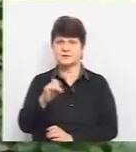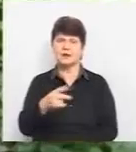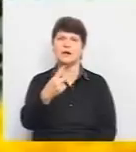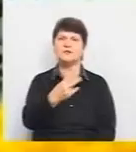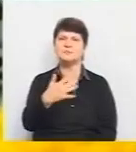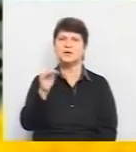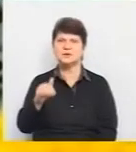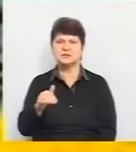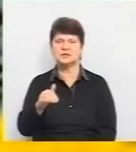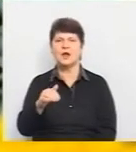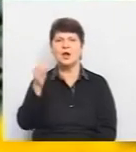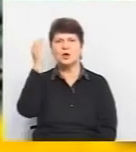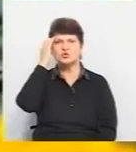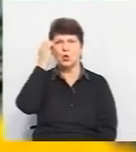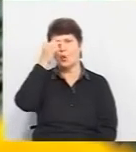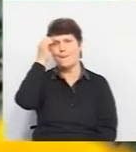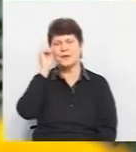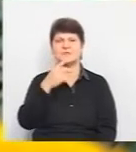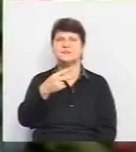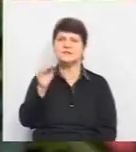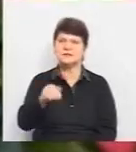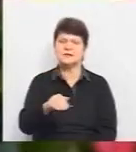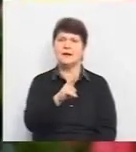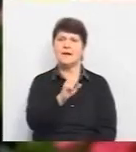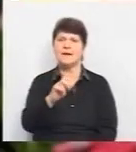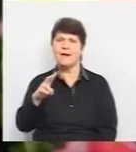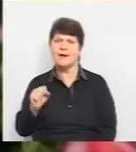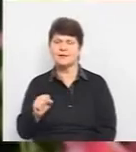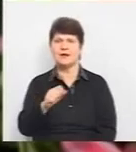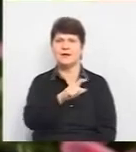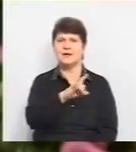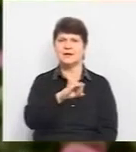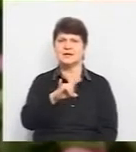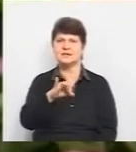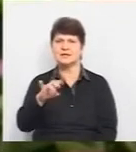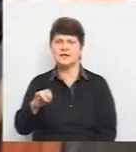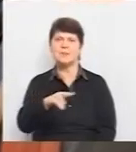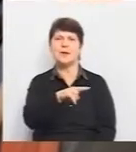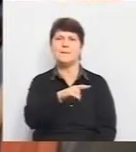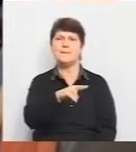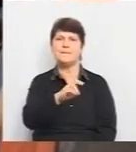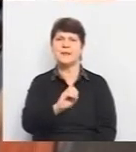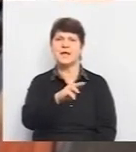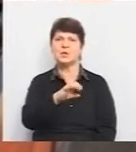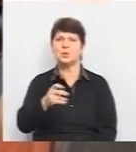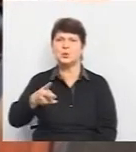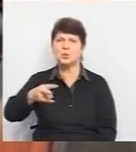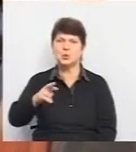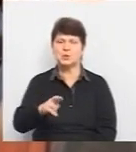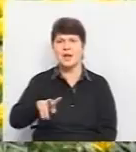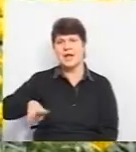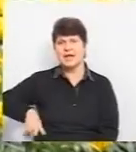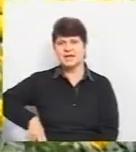тисяч, Чорнобривців 20 тисяч. Стільки шкана, ще хризантеми, лаванди, петунії, розповідає заступниця директора з